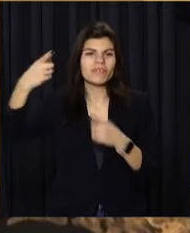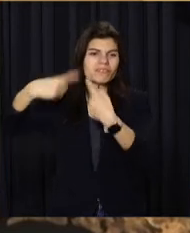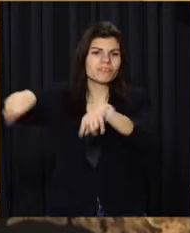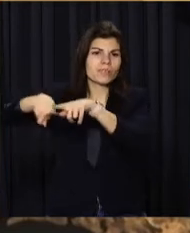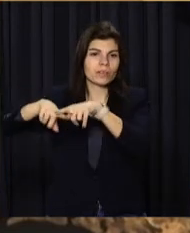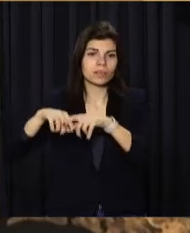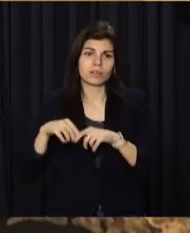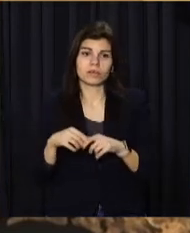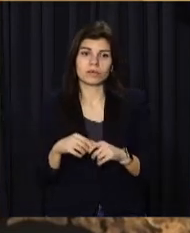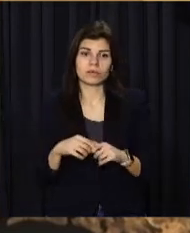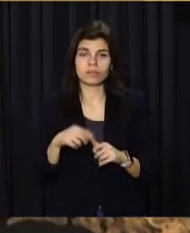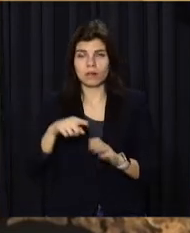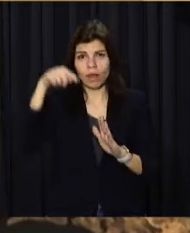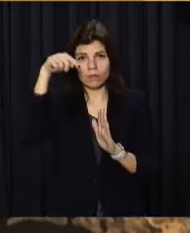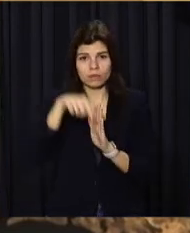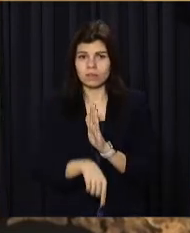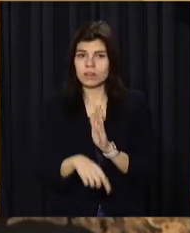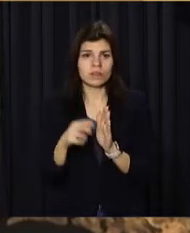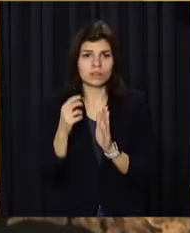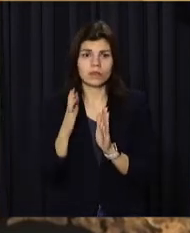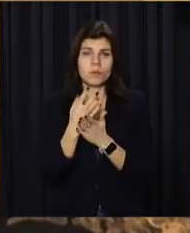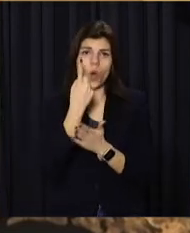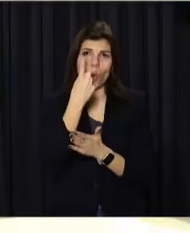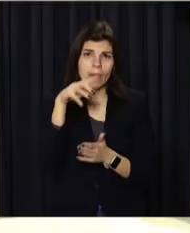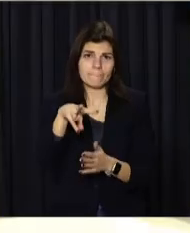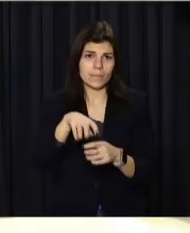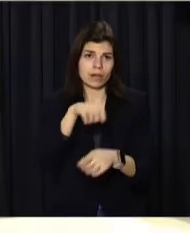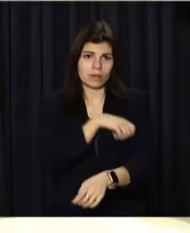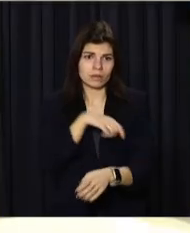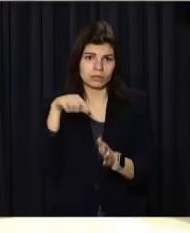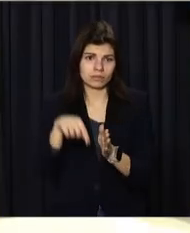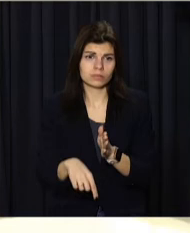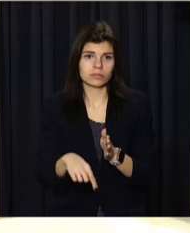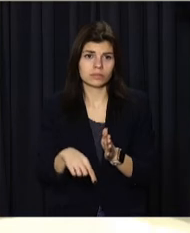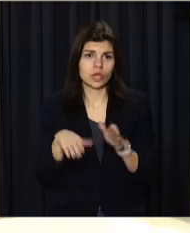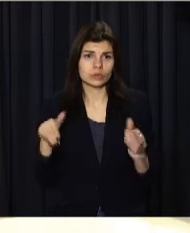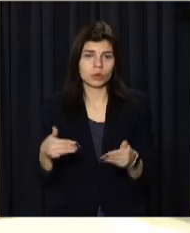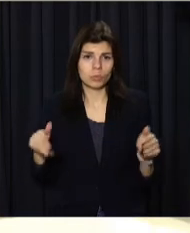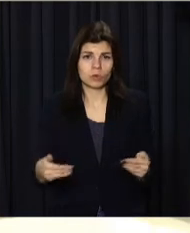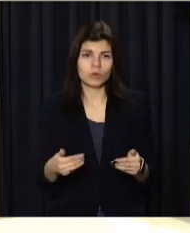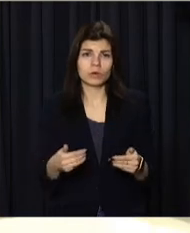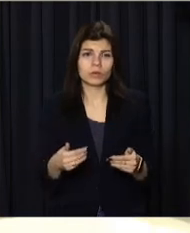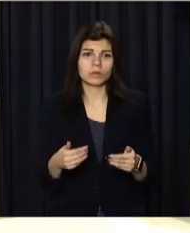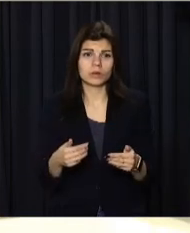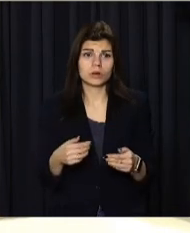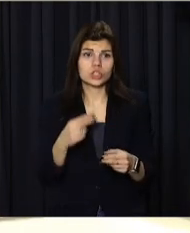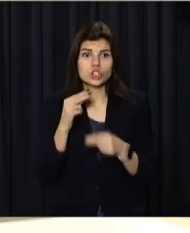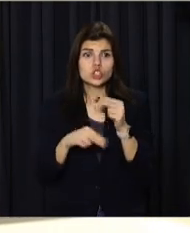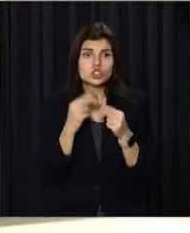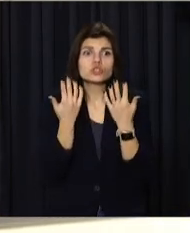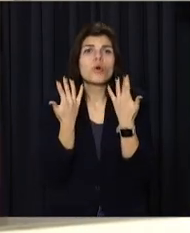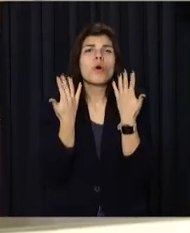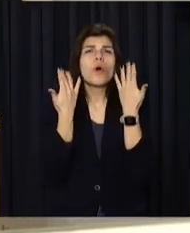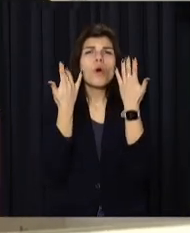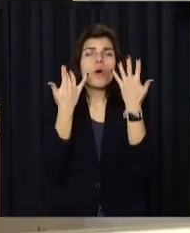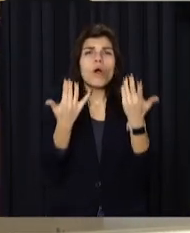Її на глибину невеличку, на один метр тільки закопали. І через стільки сто річ,